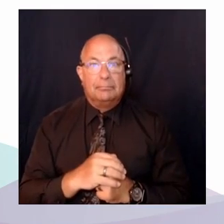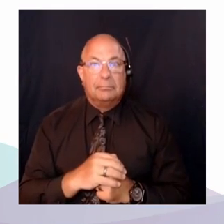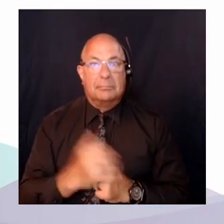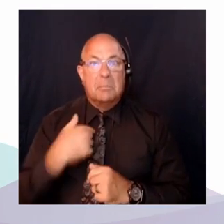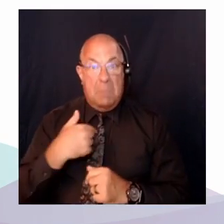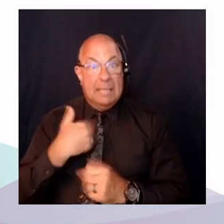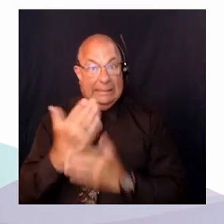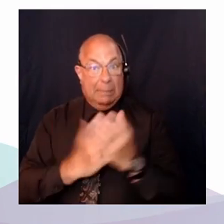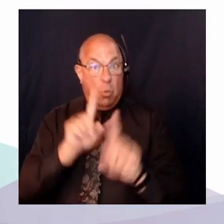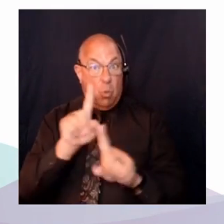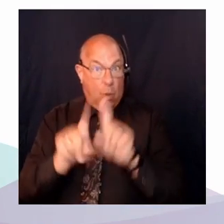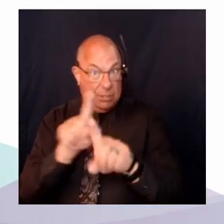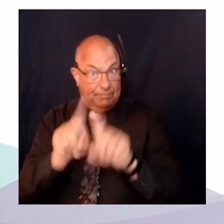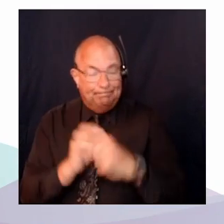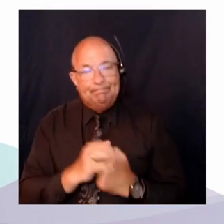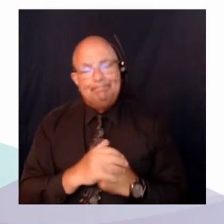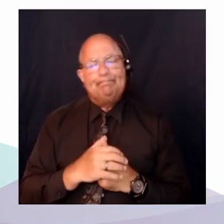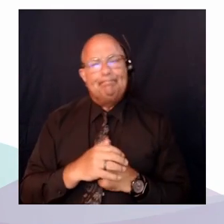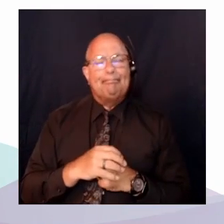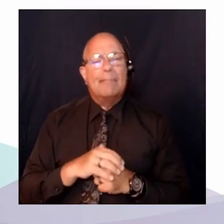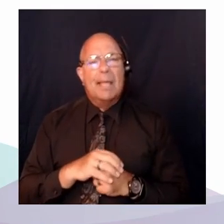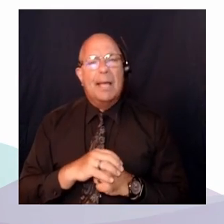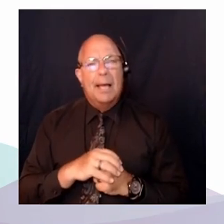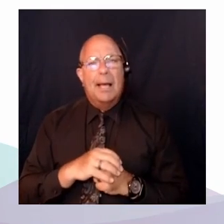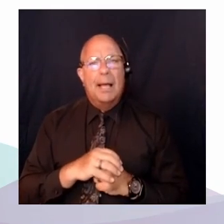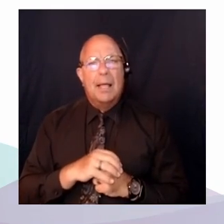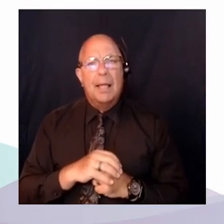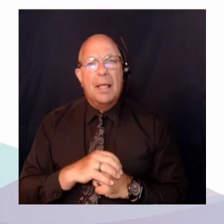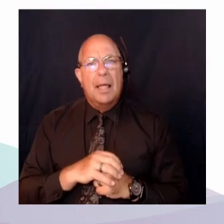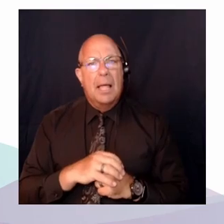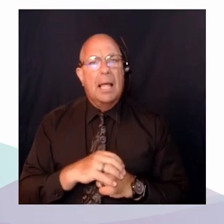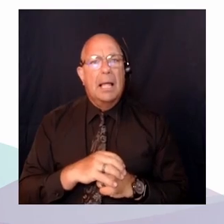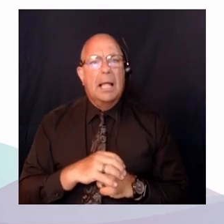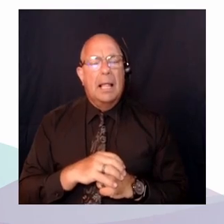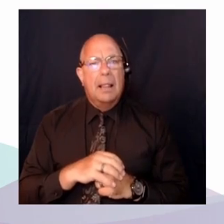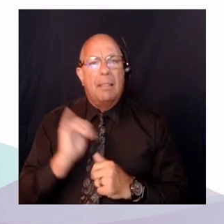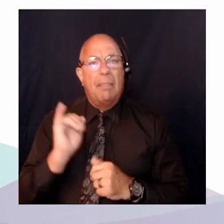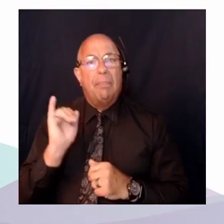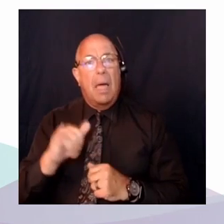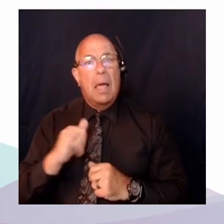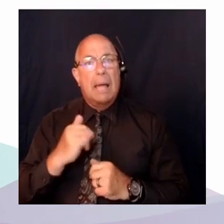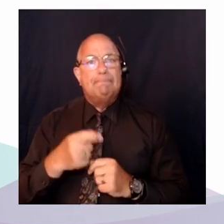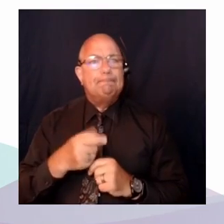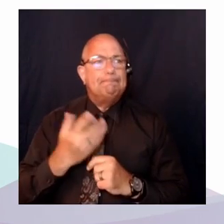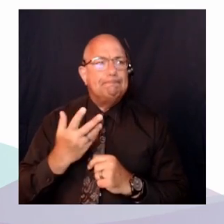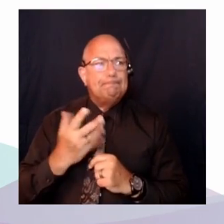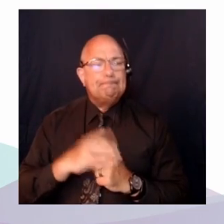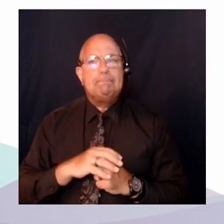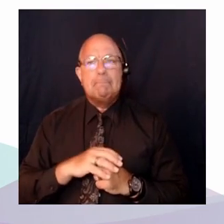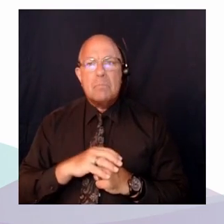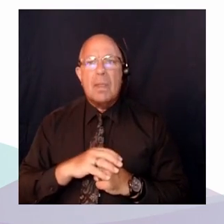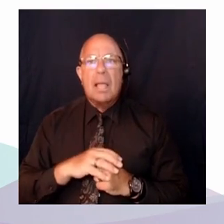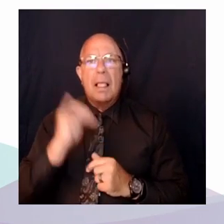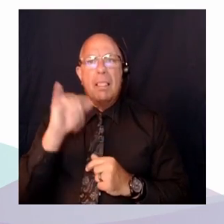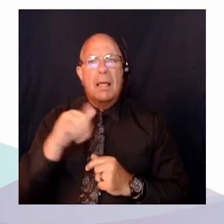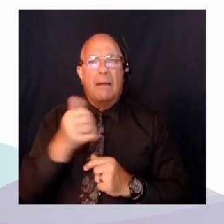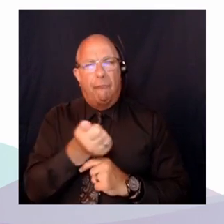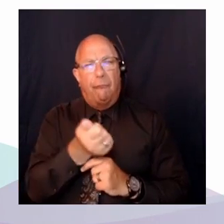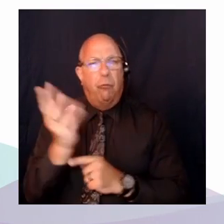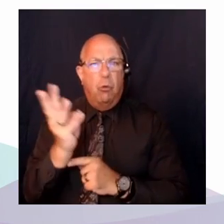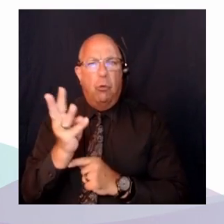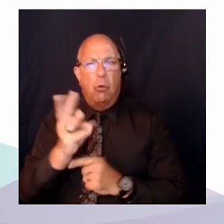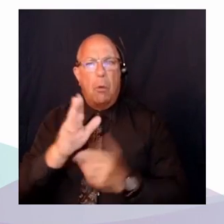questions sont inspirées à la fois par tous les nombreux travaux qui ont été faits sur les communautés